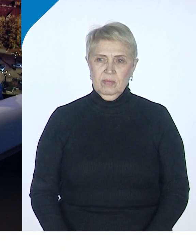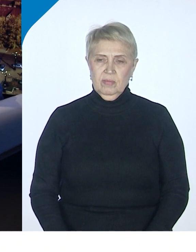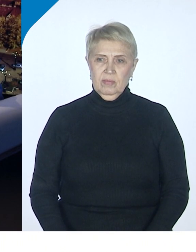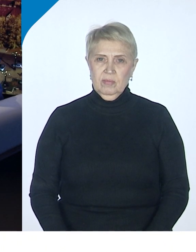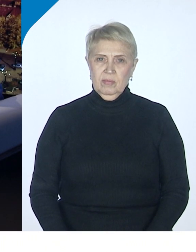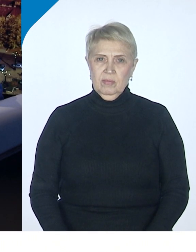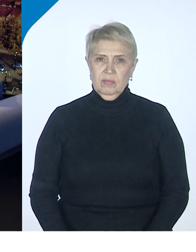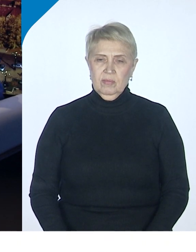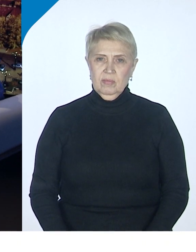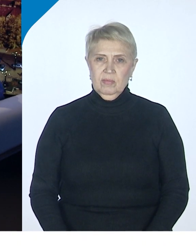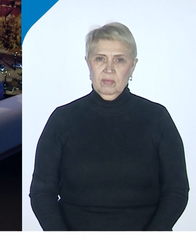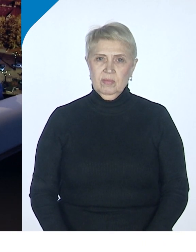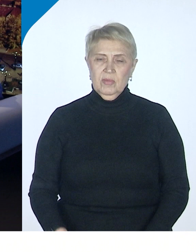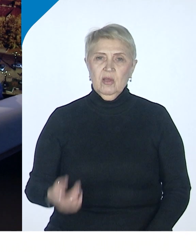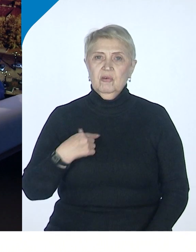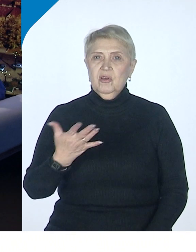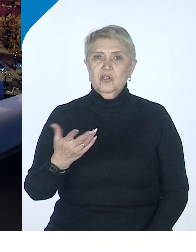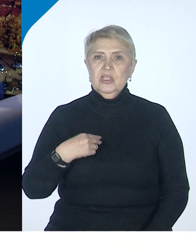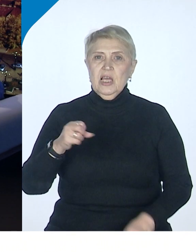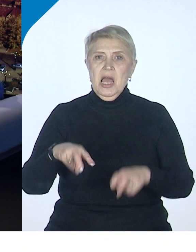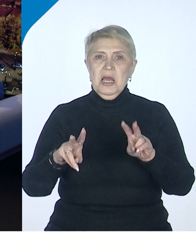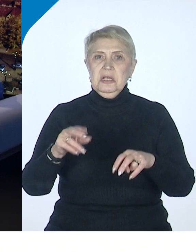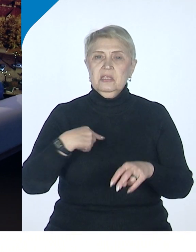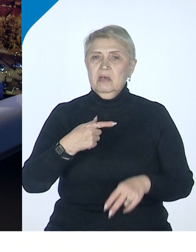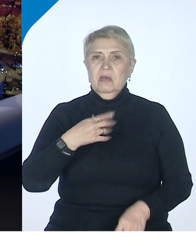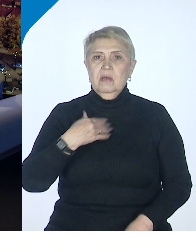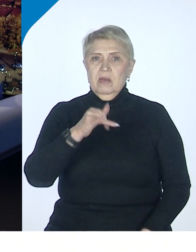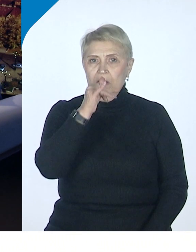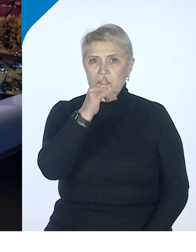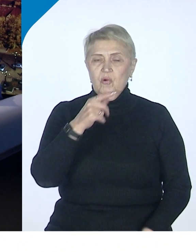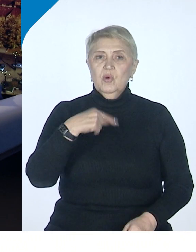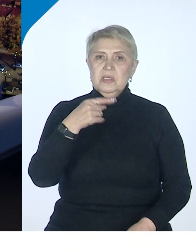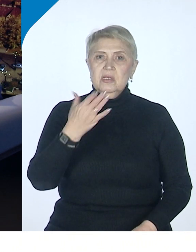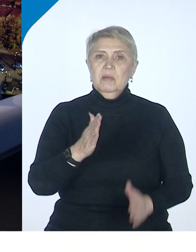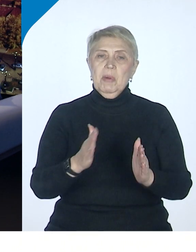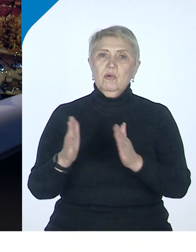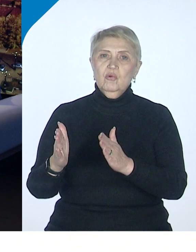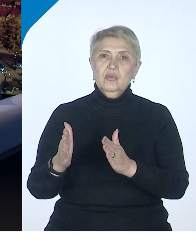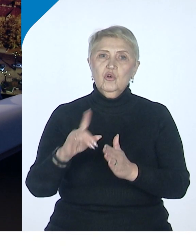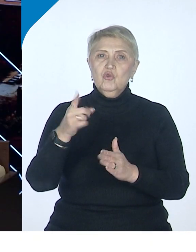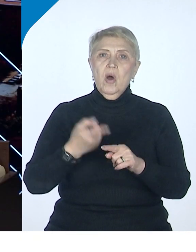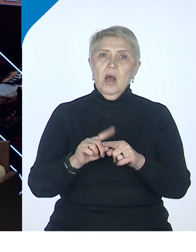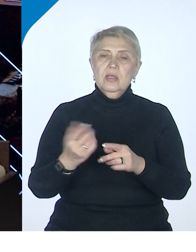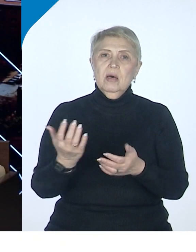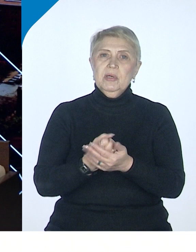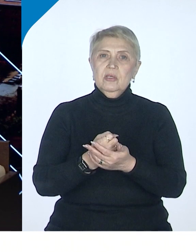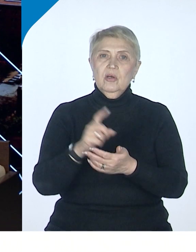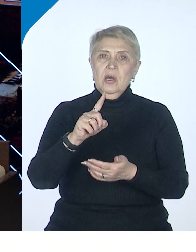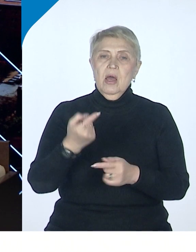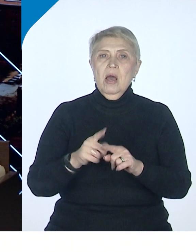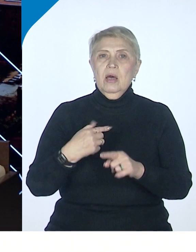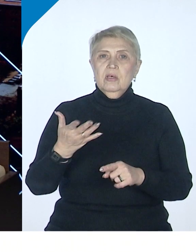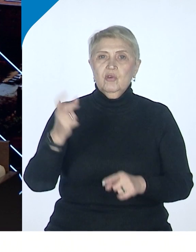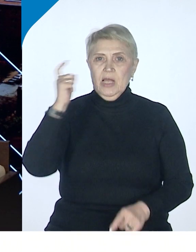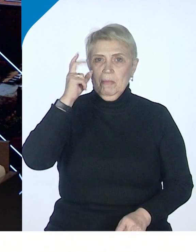Прогнозы я даже не рискнул пытаться делать в этом отношении. А что это означает? Это означает, что Хабаровский край